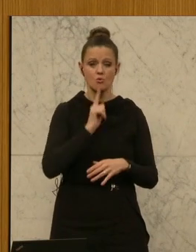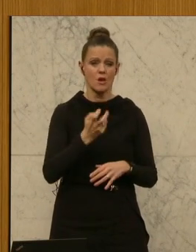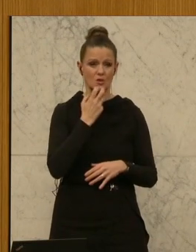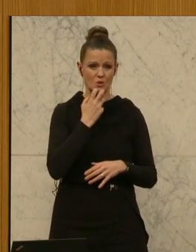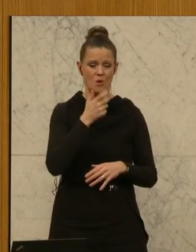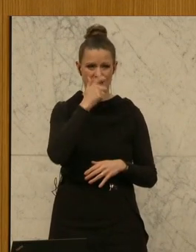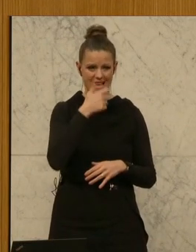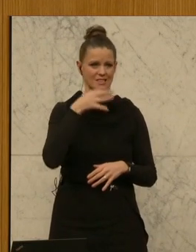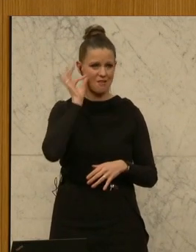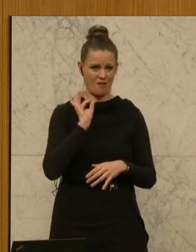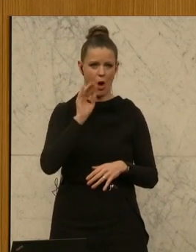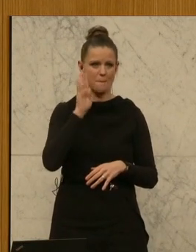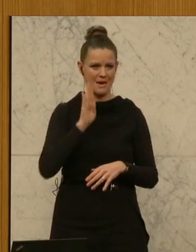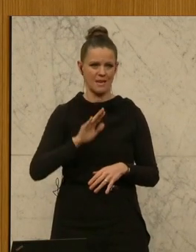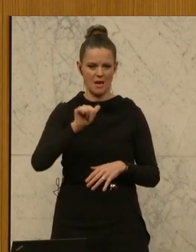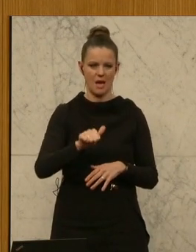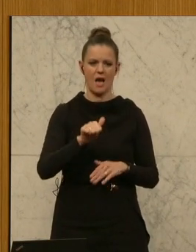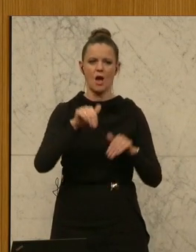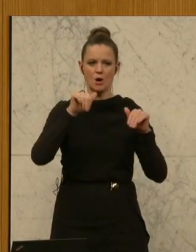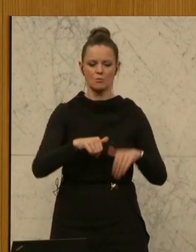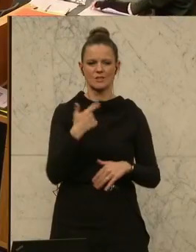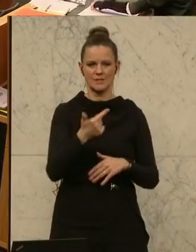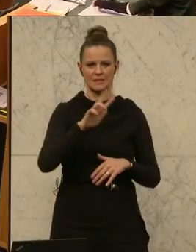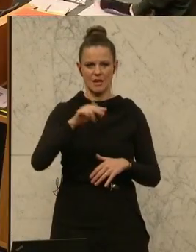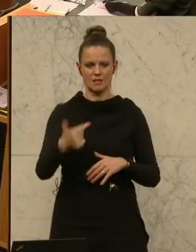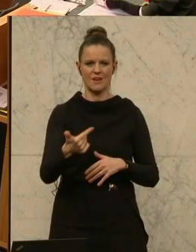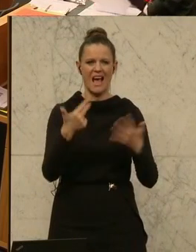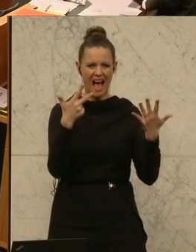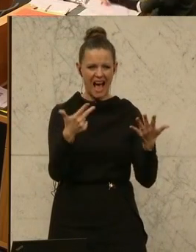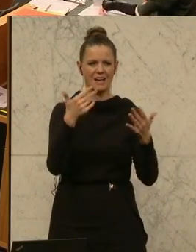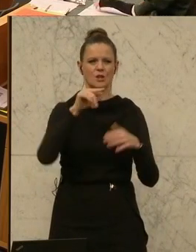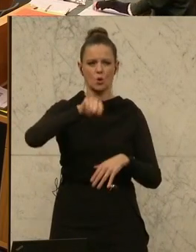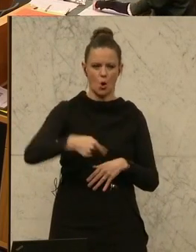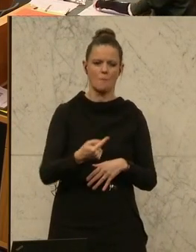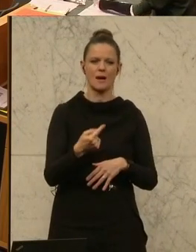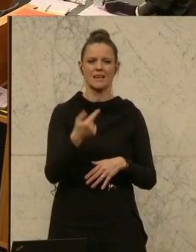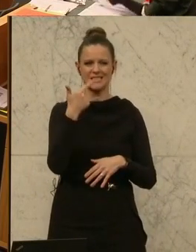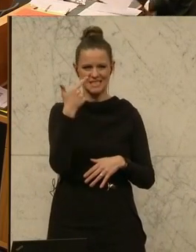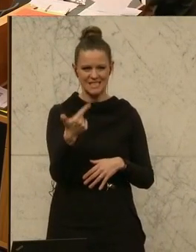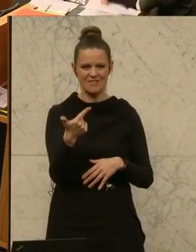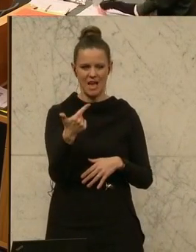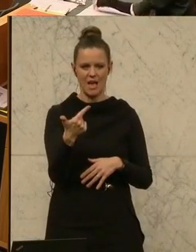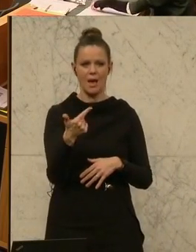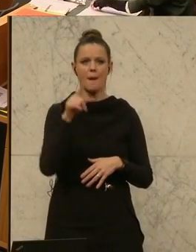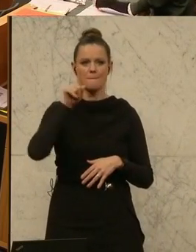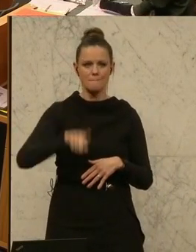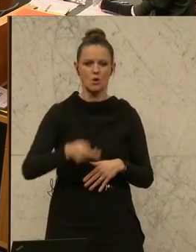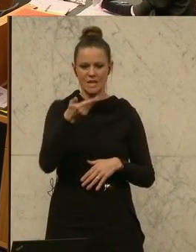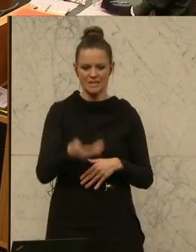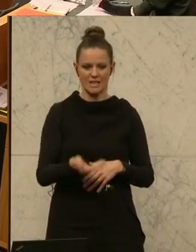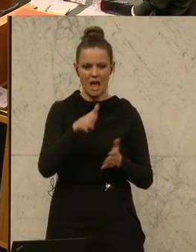Gas muss die Frau Maria A. 2023 8,2 Monatsgehälter aufwenden.